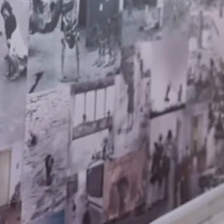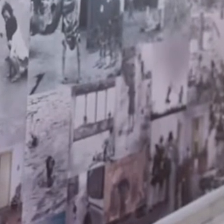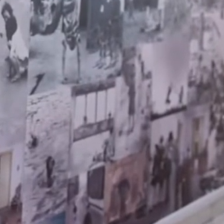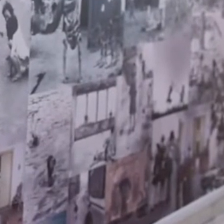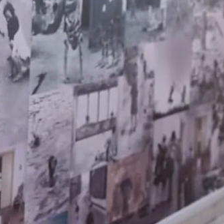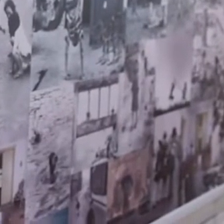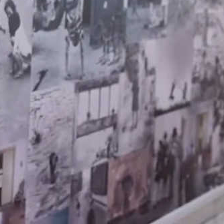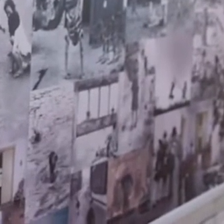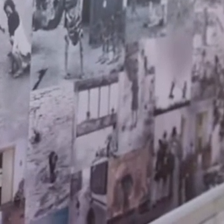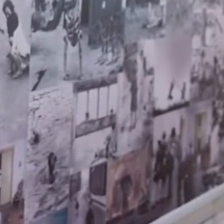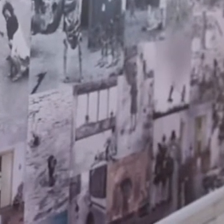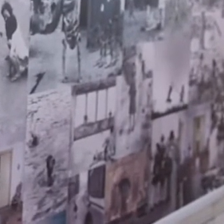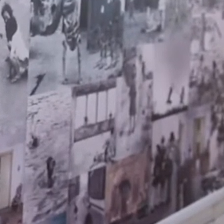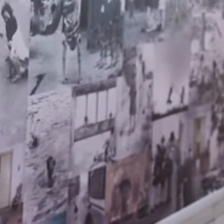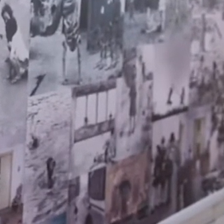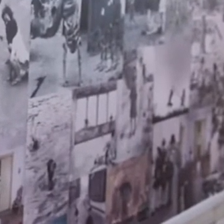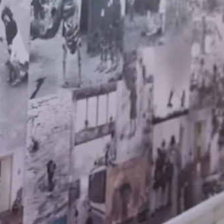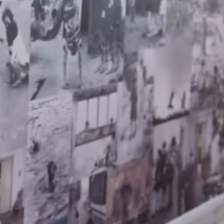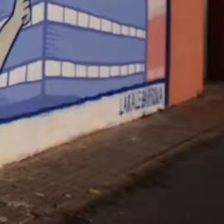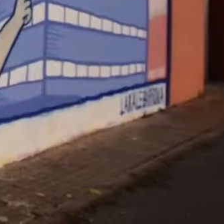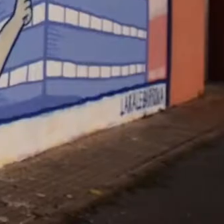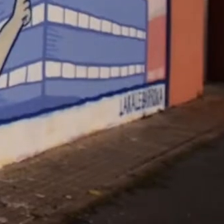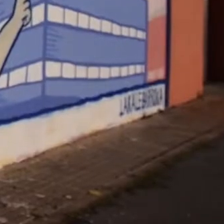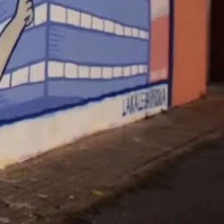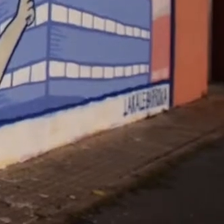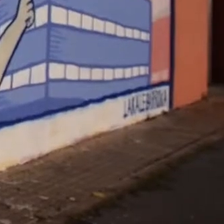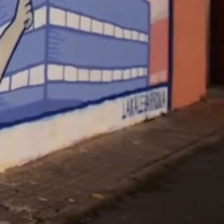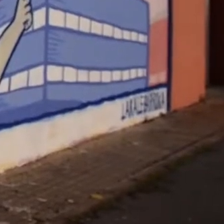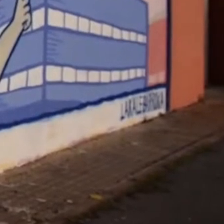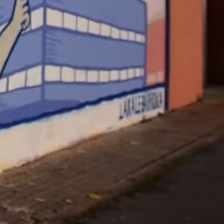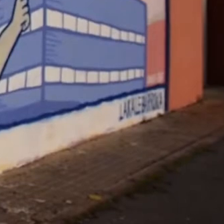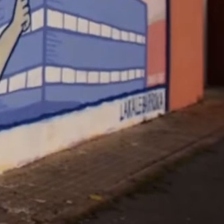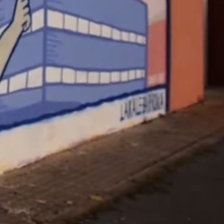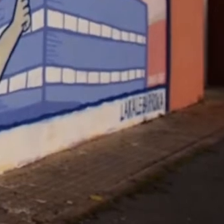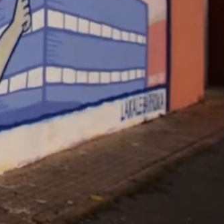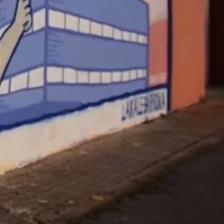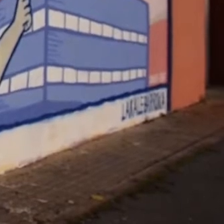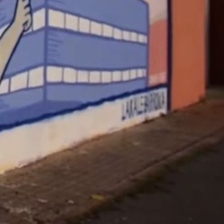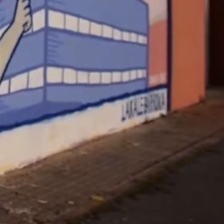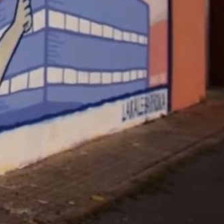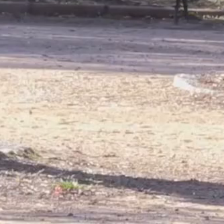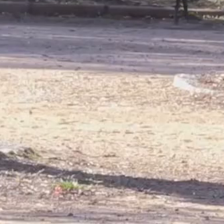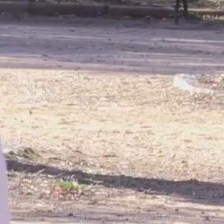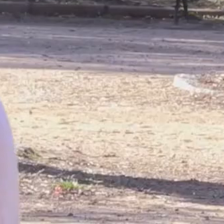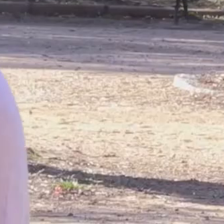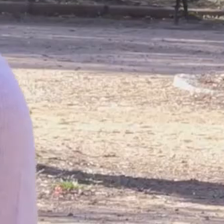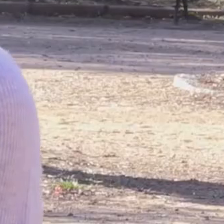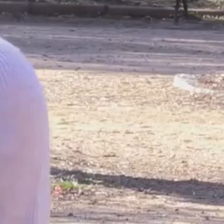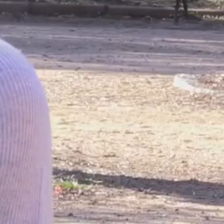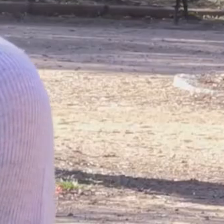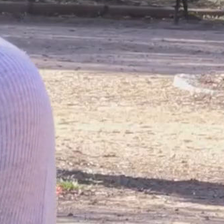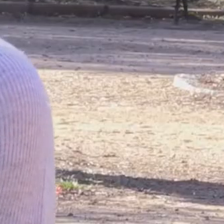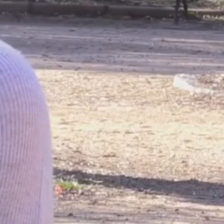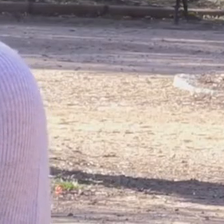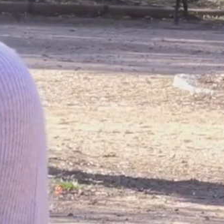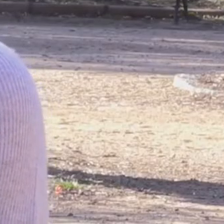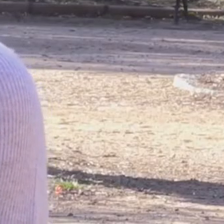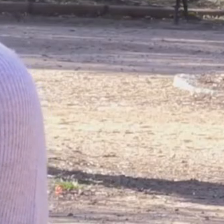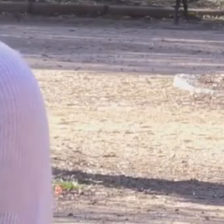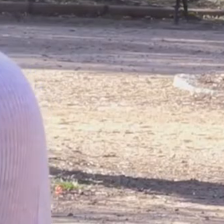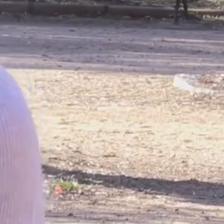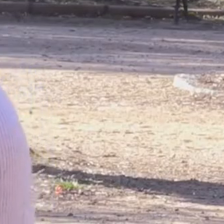'entendre el món binària, que limita, jerarquitza i és generadora d'ingustria social. Penso que ells la tenen